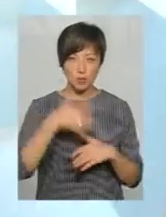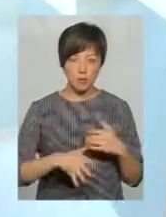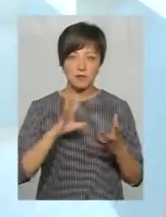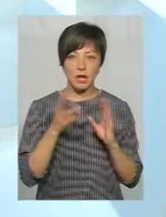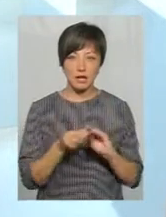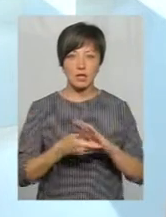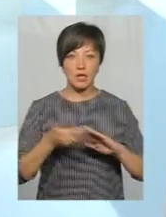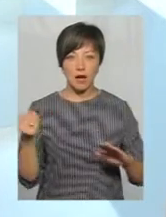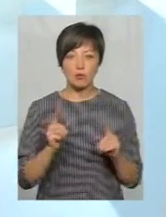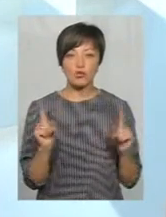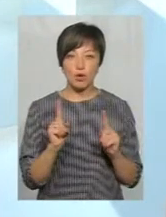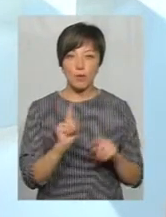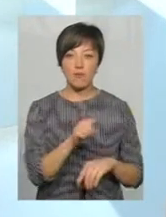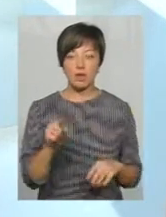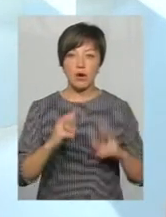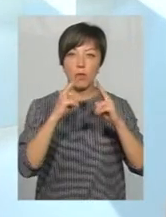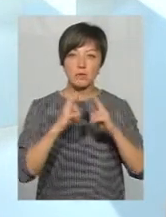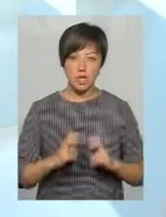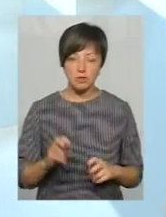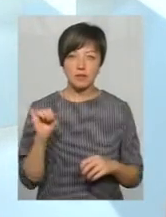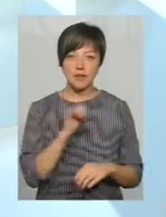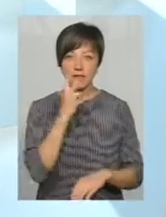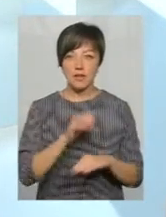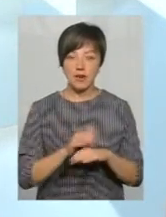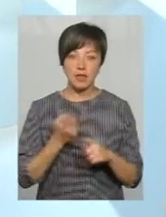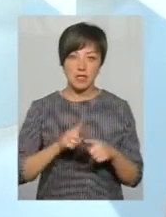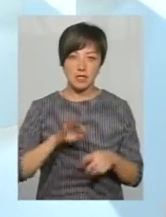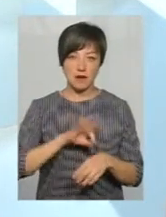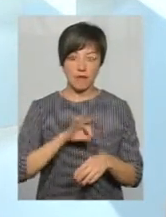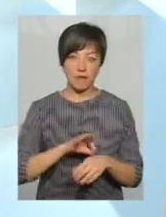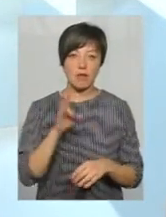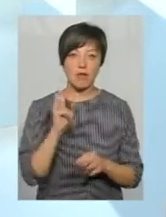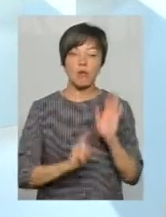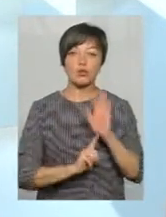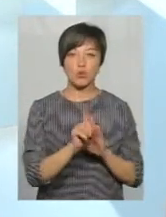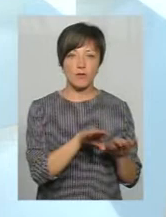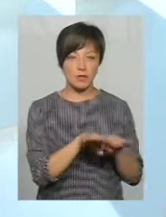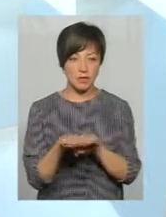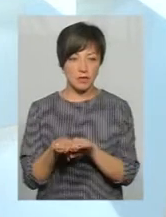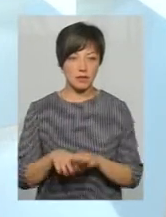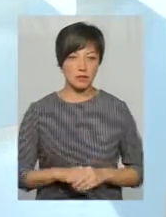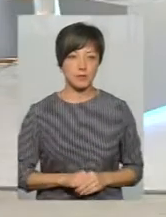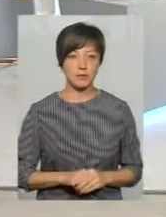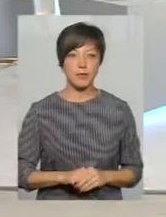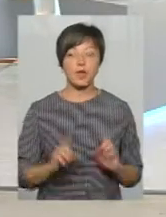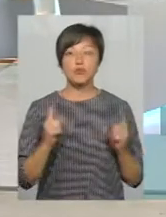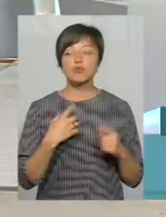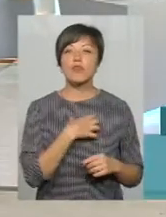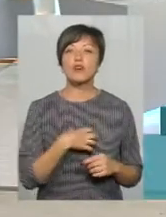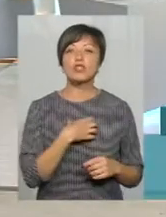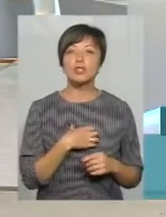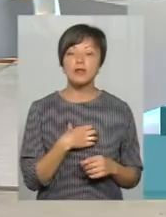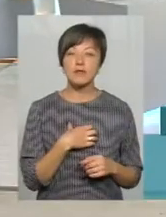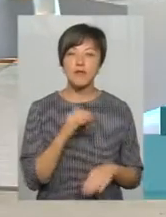взагалі закликаємо для того, щоб вони обстежувалися і виявляли це захворювання на початкових стадіях. А чому важливо